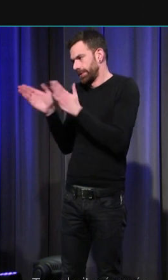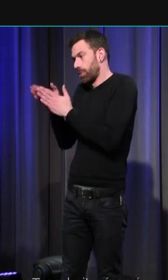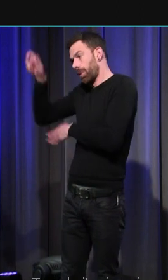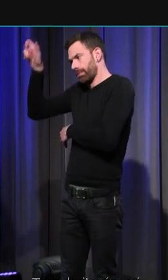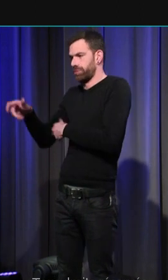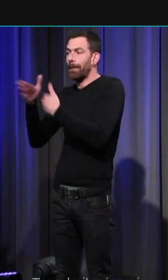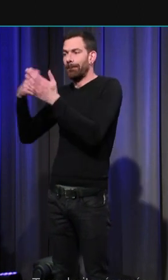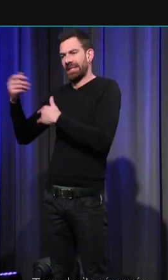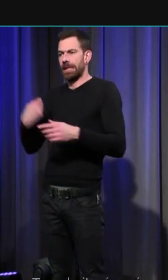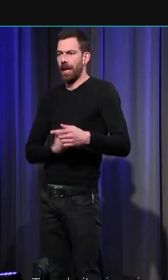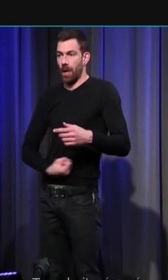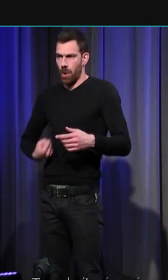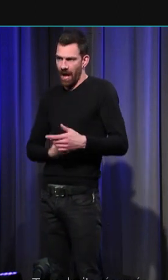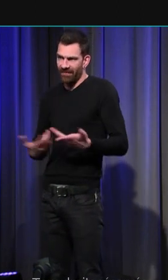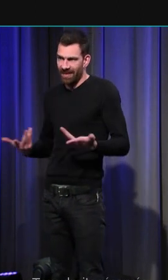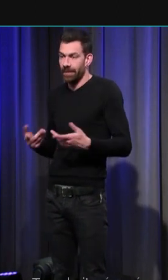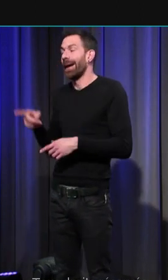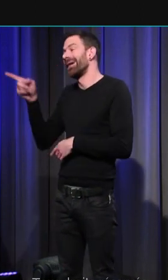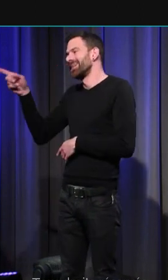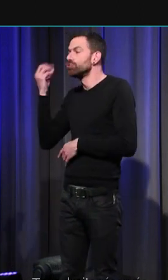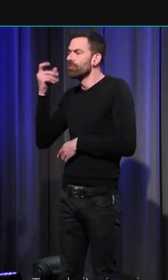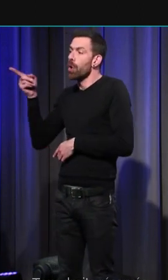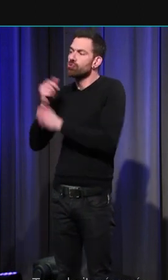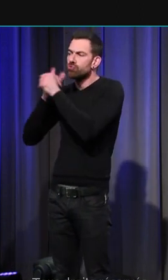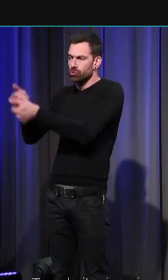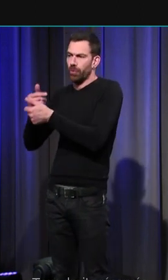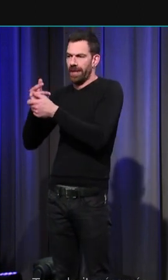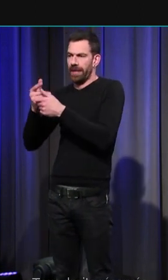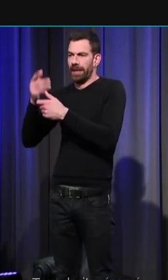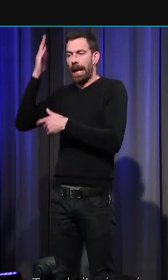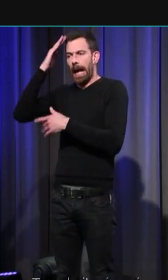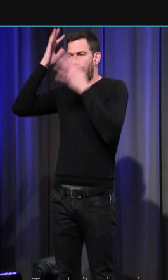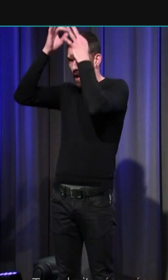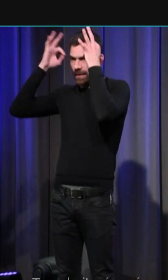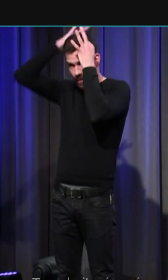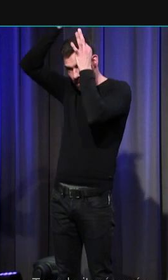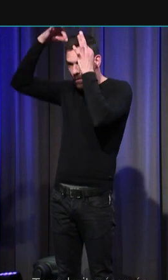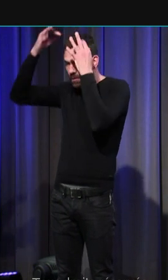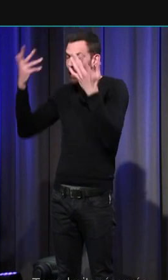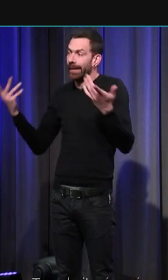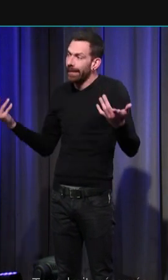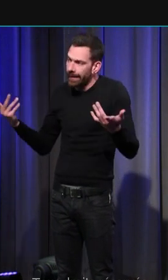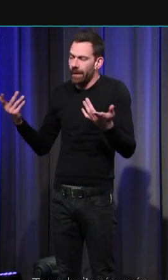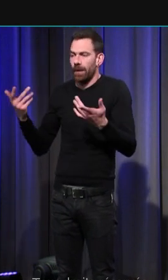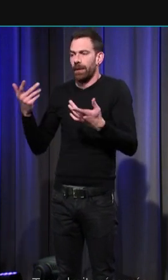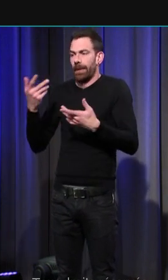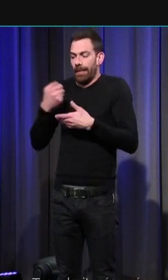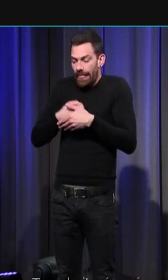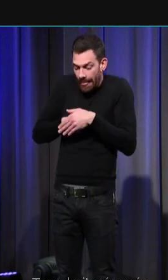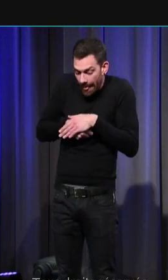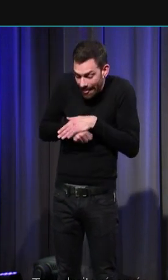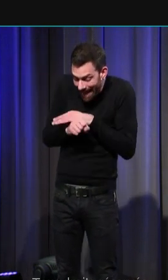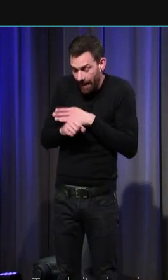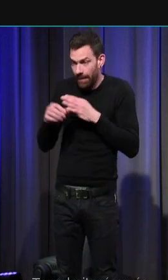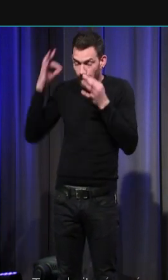échographes travaillent sur un périmètre crânien vous imaginez bien que le périmètre crânien des nouveaux-nés et des fœtus ne peut pas être